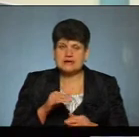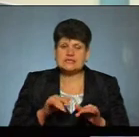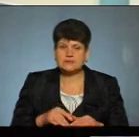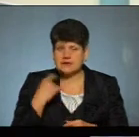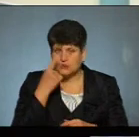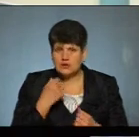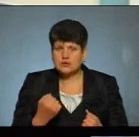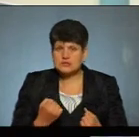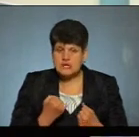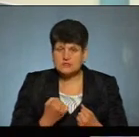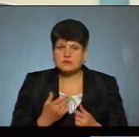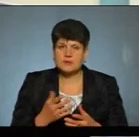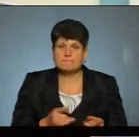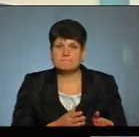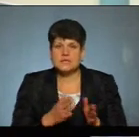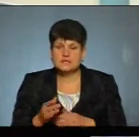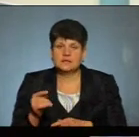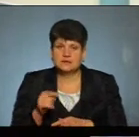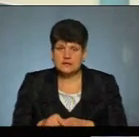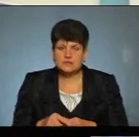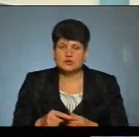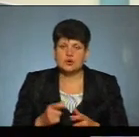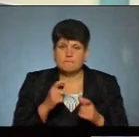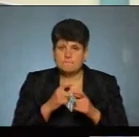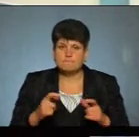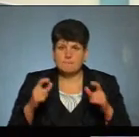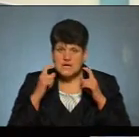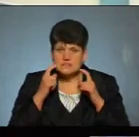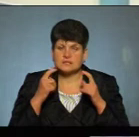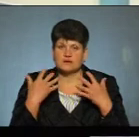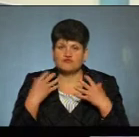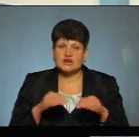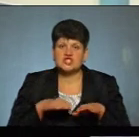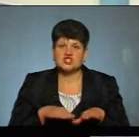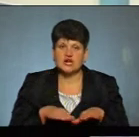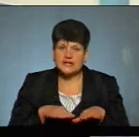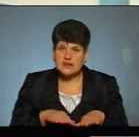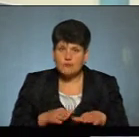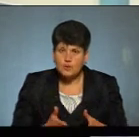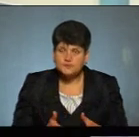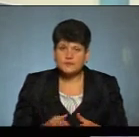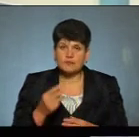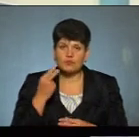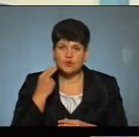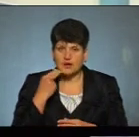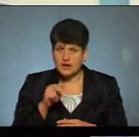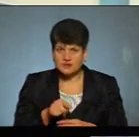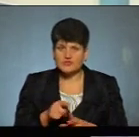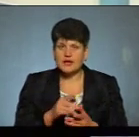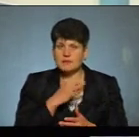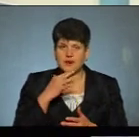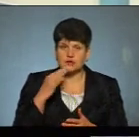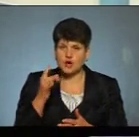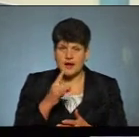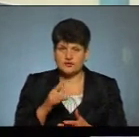захисту. Але ми вже перейшли на те, що маски індивідуальні ми зараз вже шиємо, тому що краще їх, вони багаторазово використаємо.